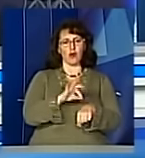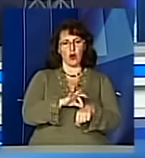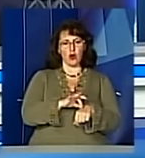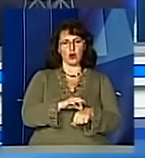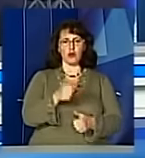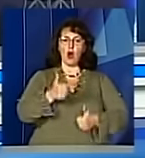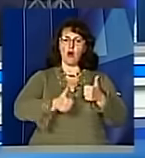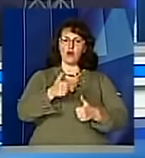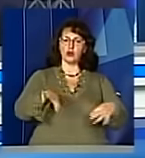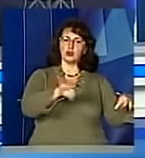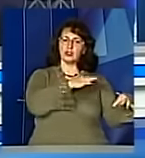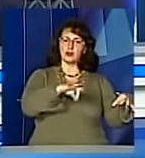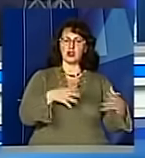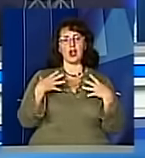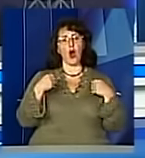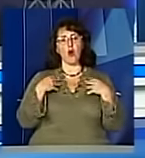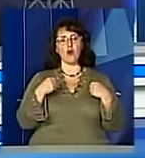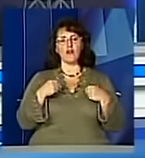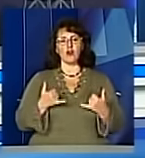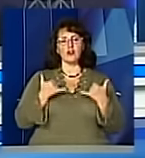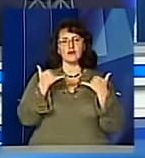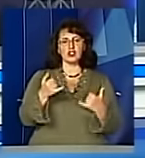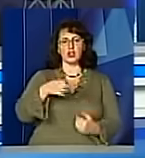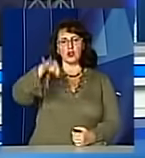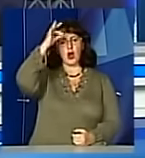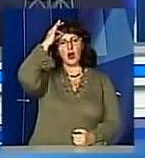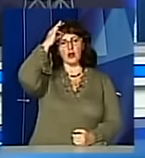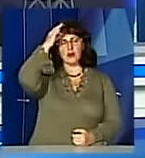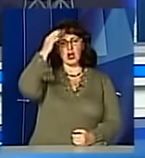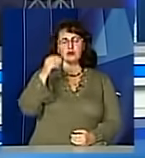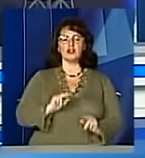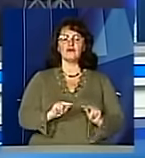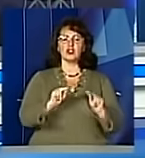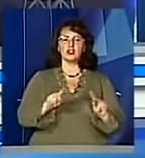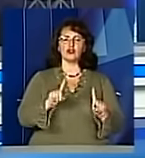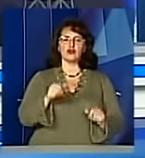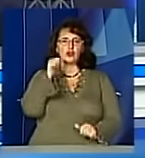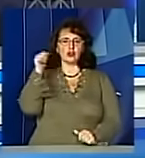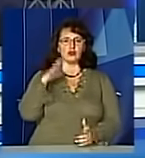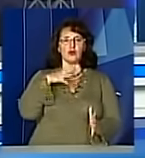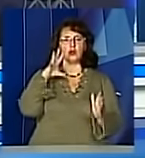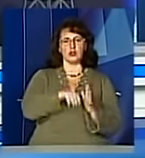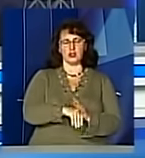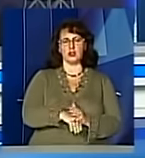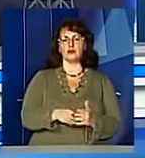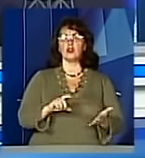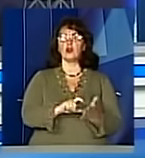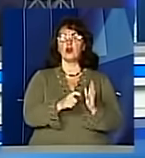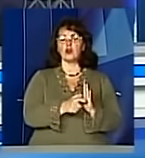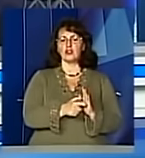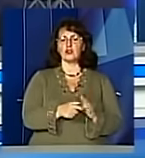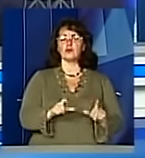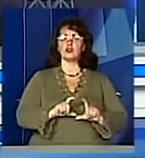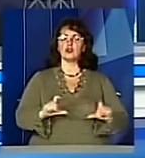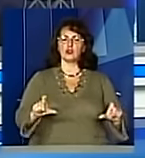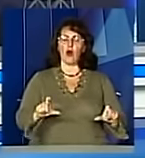конкурс скрипалів та як у Львові вшанували пам'ять викладача, який рік тому загинув, захищаючи Україну. У студії Рина Гоць. Сурдопереклад